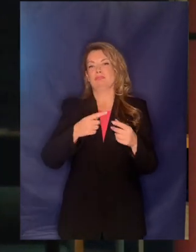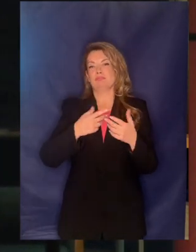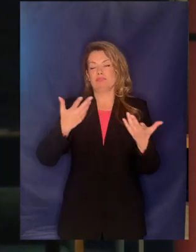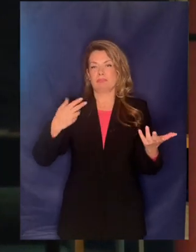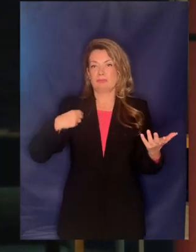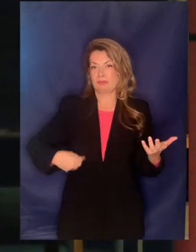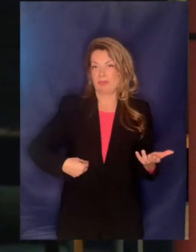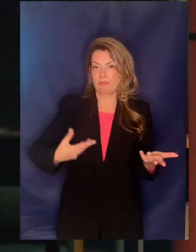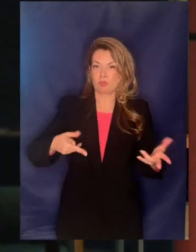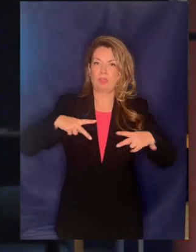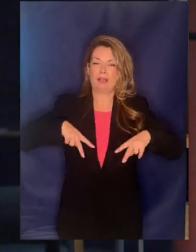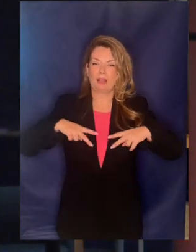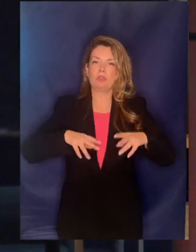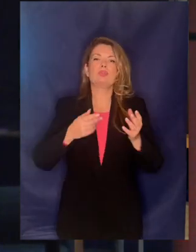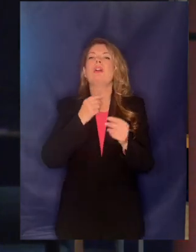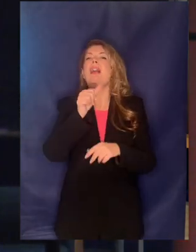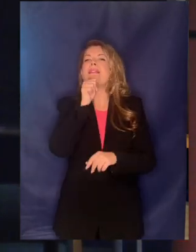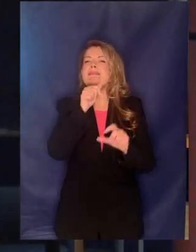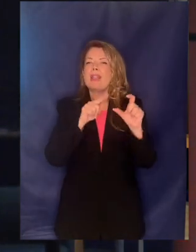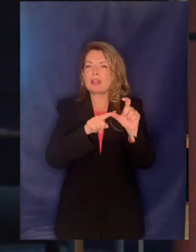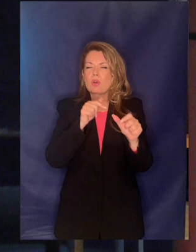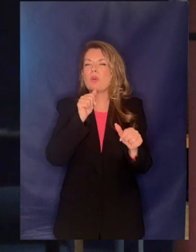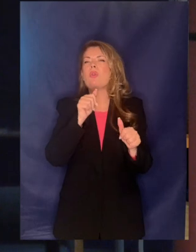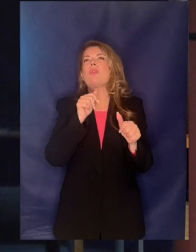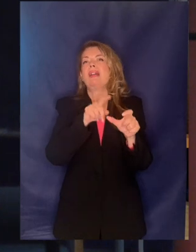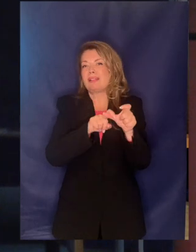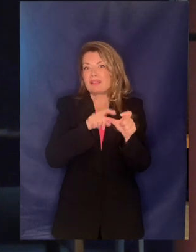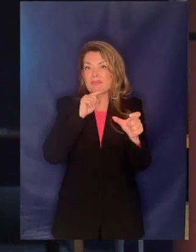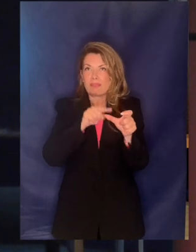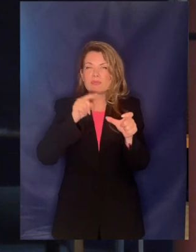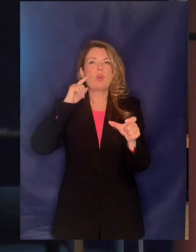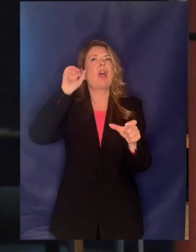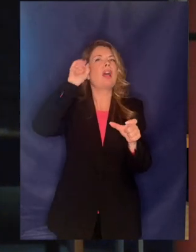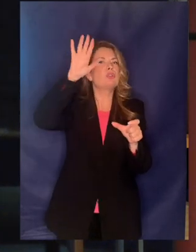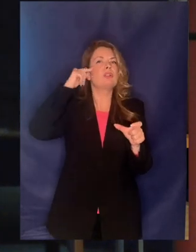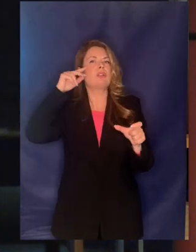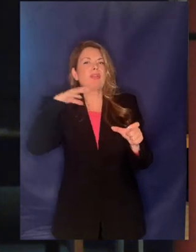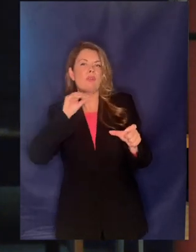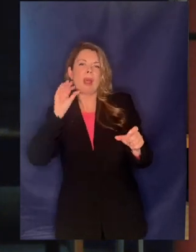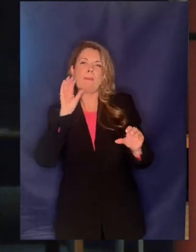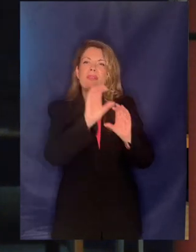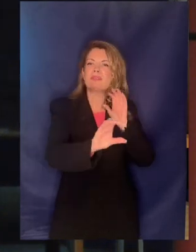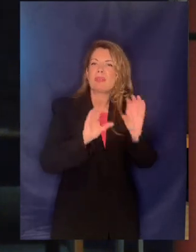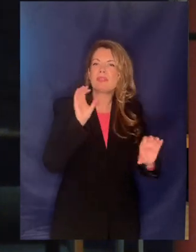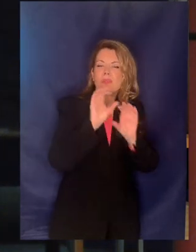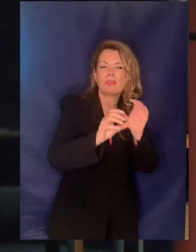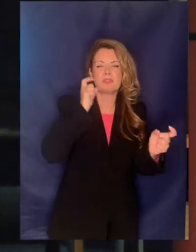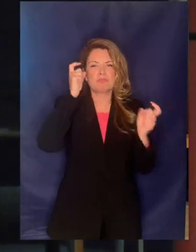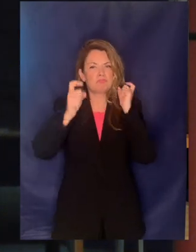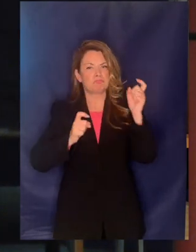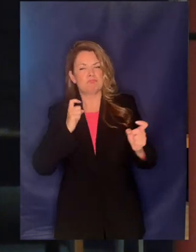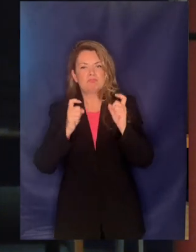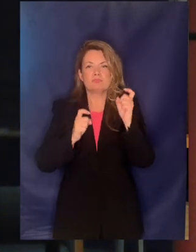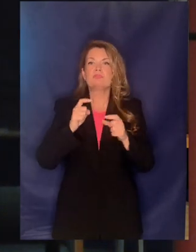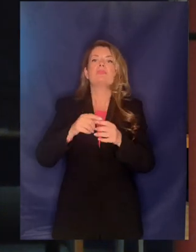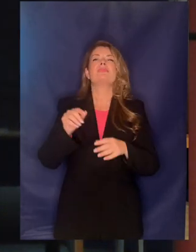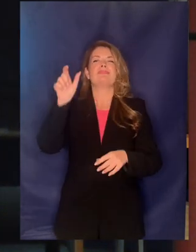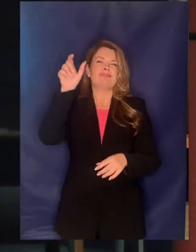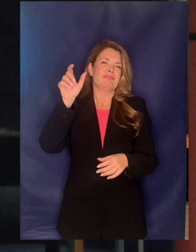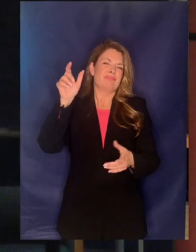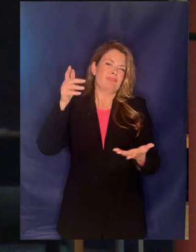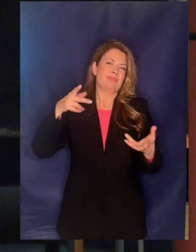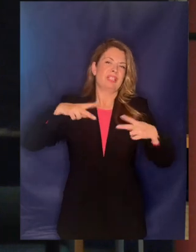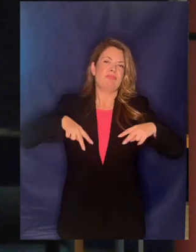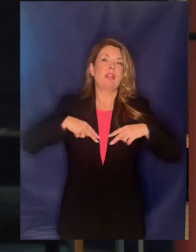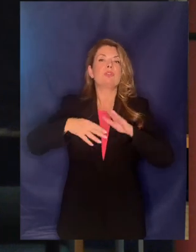ιδιωτών επενδυτών και βεβαίως των κυβερνώντων πραγματικά όπως είπε και ο Γιώργος η κυβέρνηση Σαμαρά Βενιζέλου έχει ένα πολύ